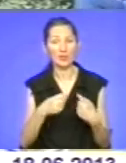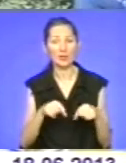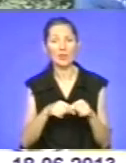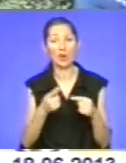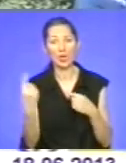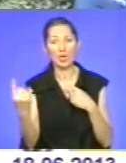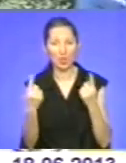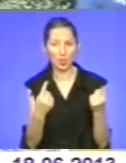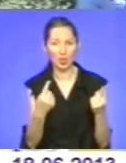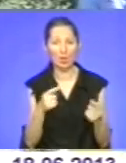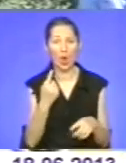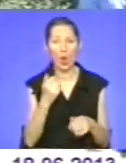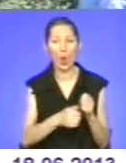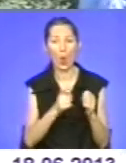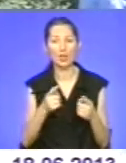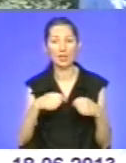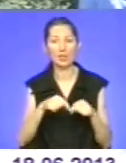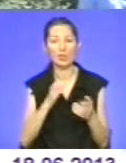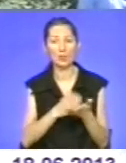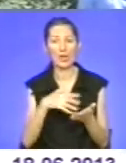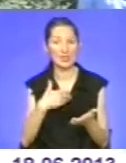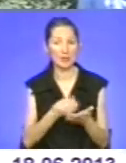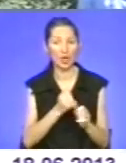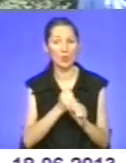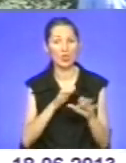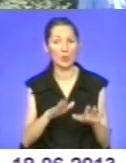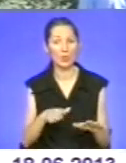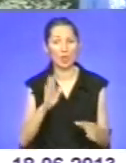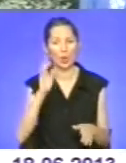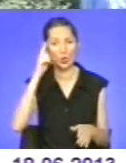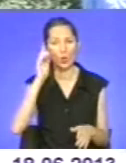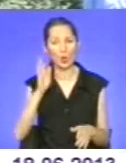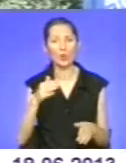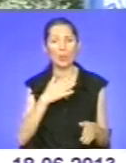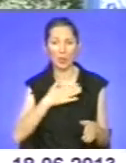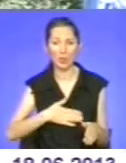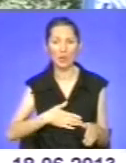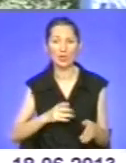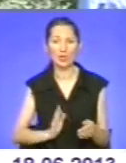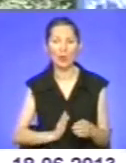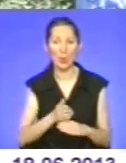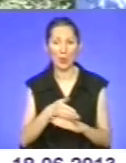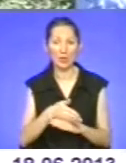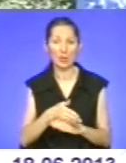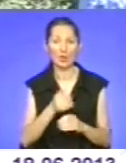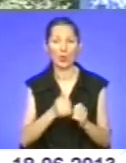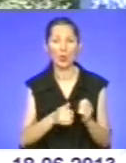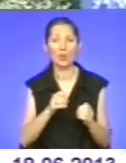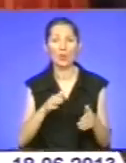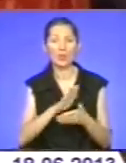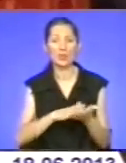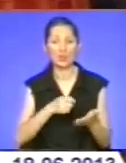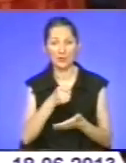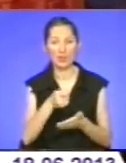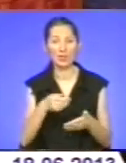на лодинці, кожен дільничий має своє робоче місце. Думаю, що буде приємніше їм відвідувати, за кожним зверненням громадян звертатися до дільничого.